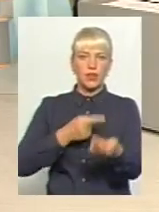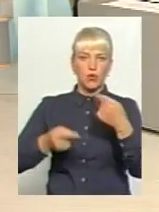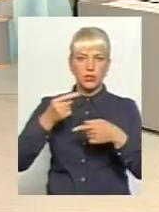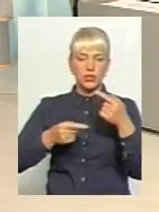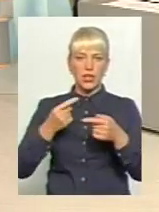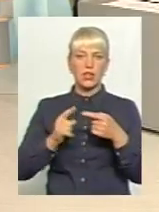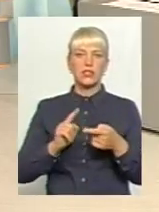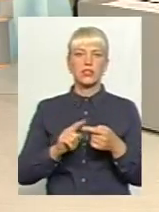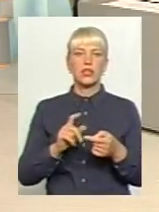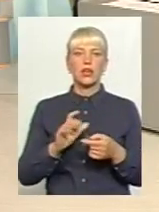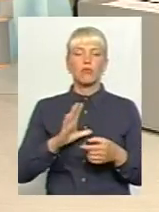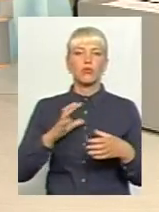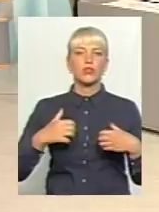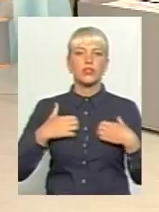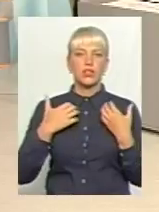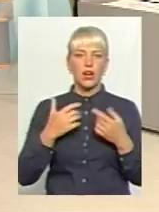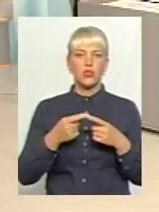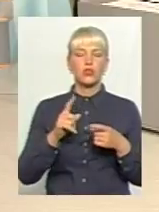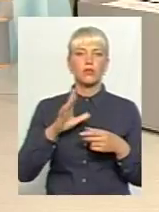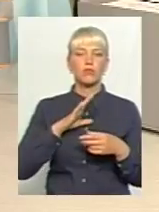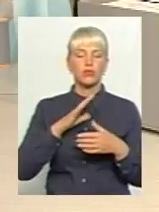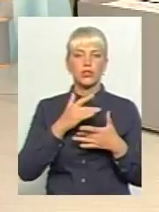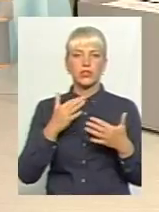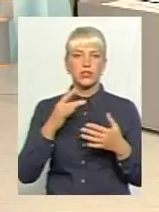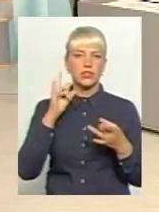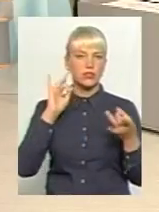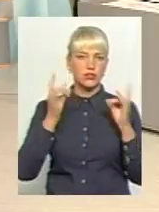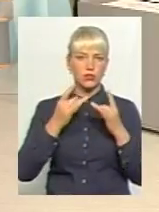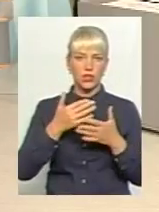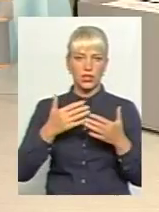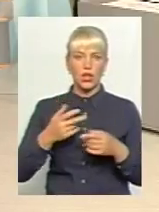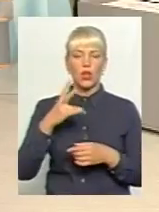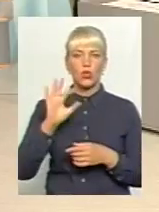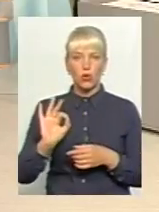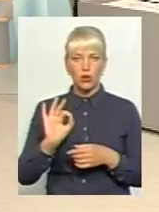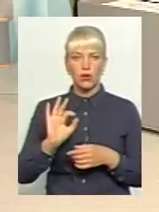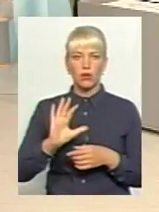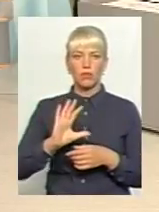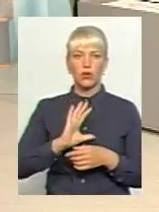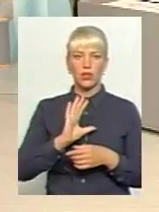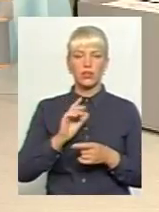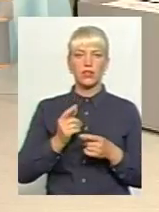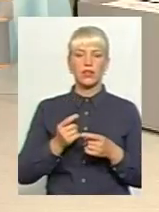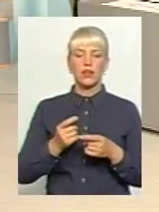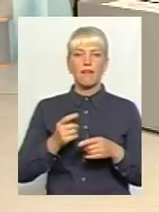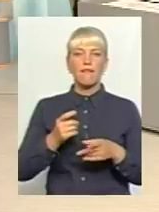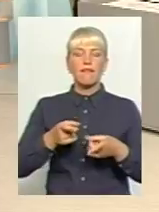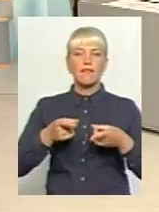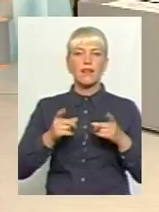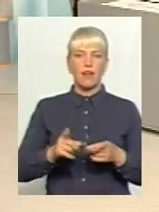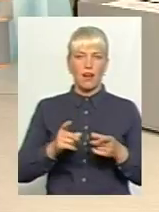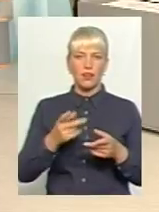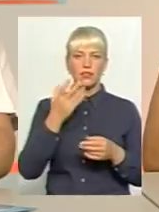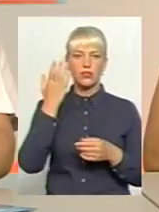не приходили думки про те, що з мною відбувається, хто що робить, і так далі. Але була побутова реальність, коли просто в місті